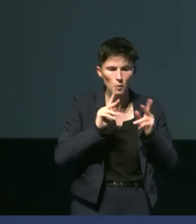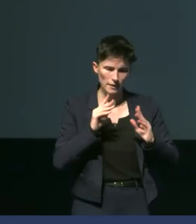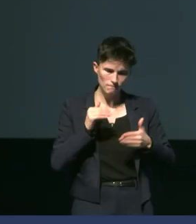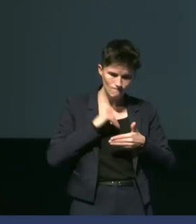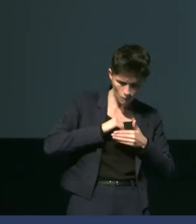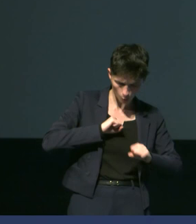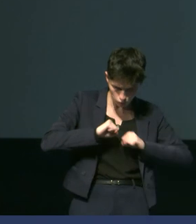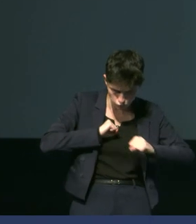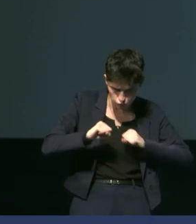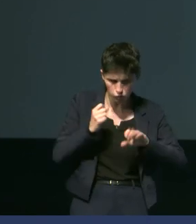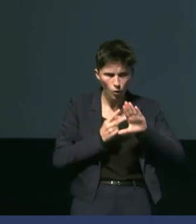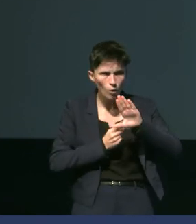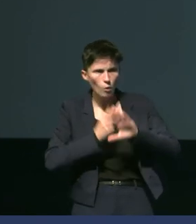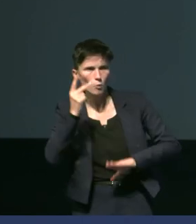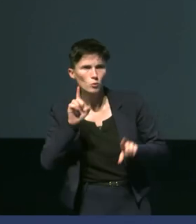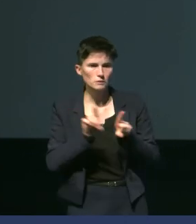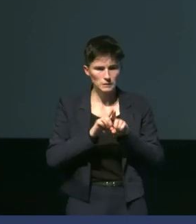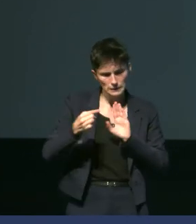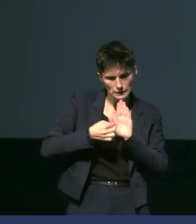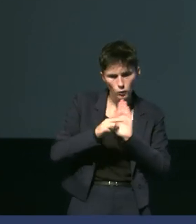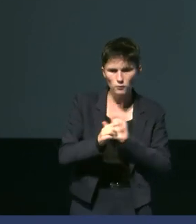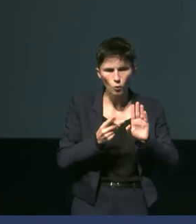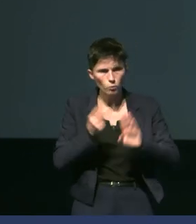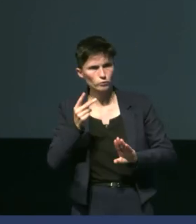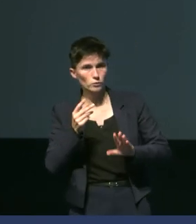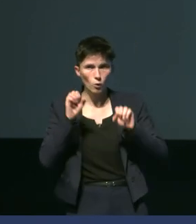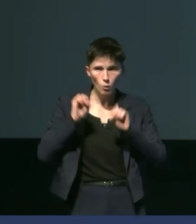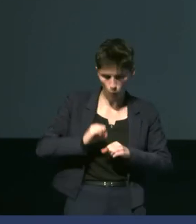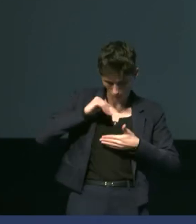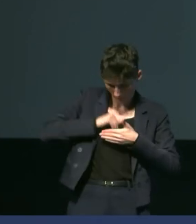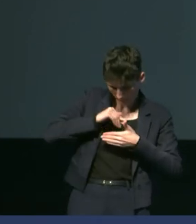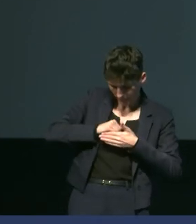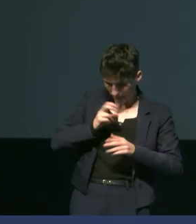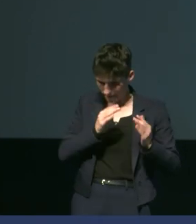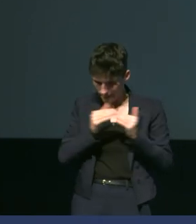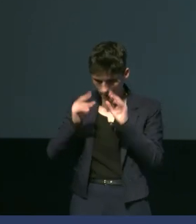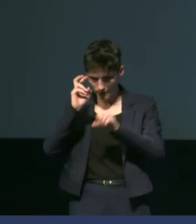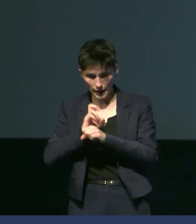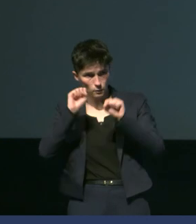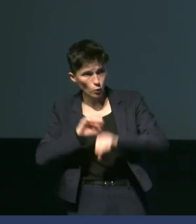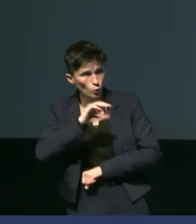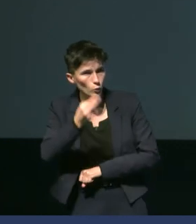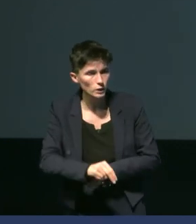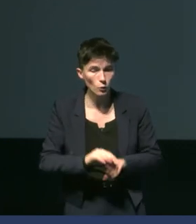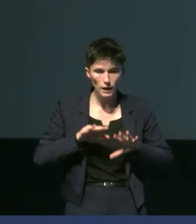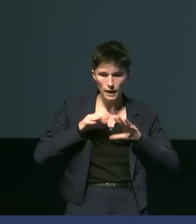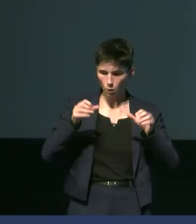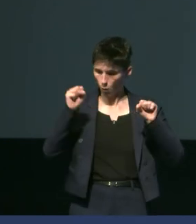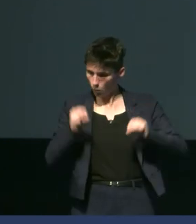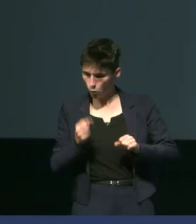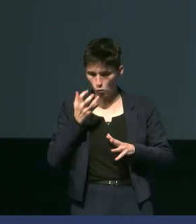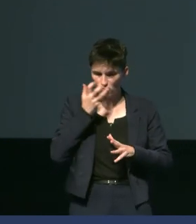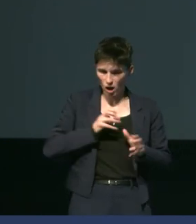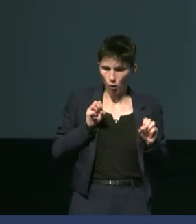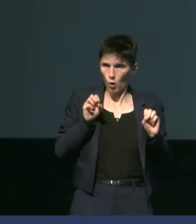de l'isolation thermique. Finalement, est-ce que les individus sont capables de maintenir leur température interne stable ? Et comment est-ce qu'ils font pour dissiper plus de chaleur